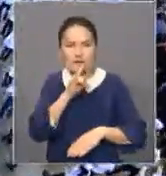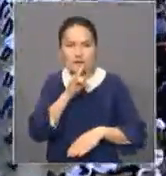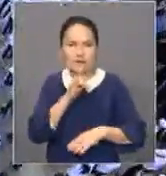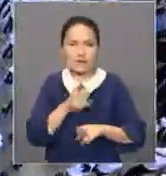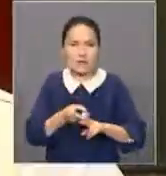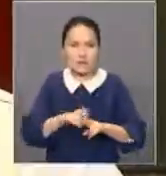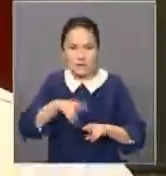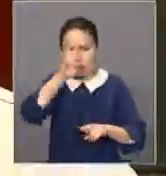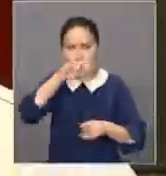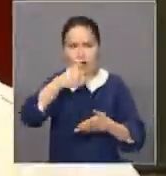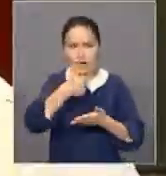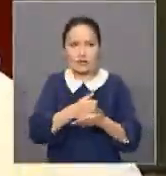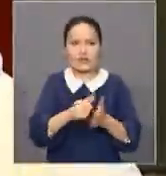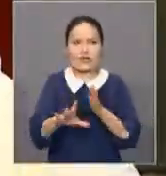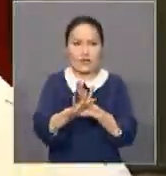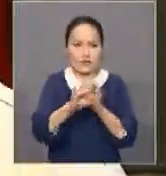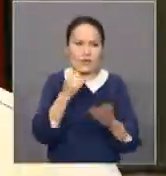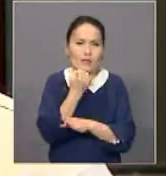нұқ болды.